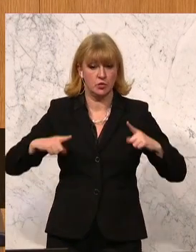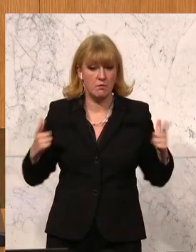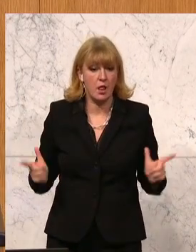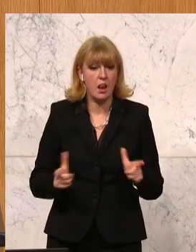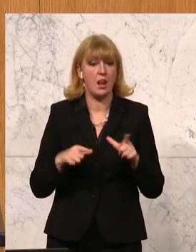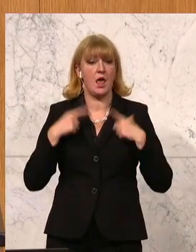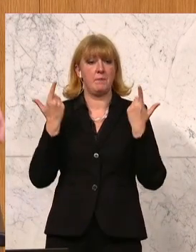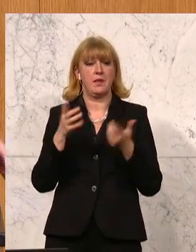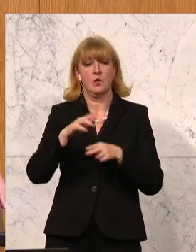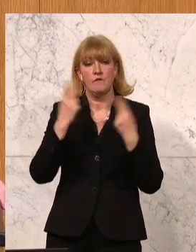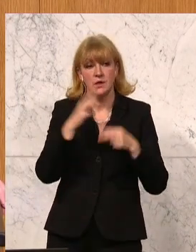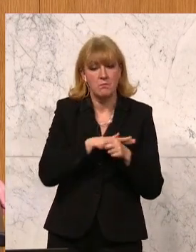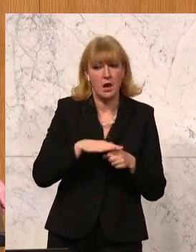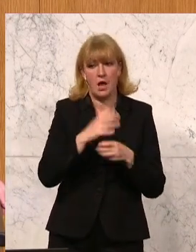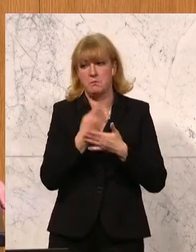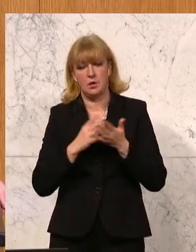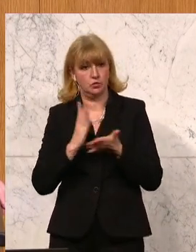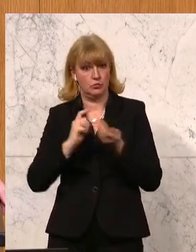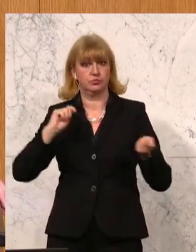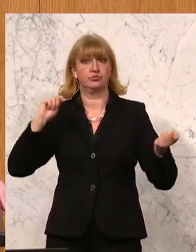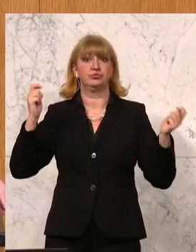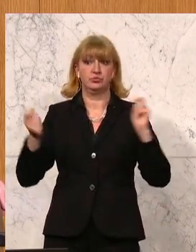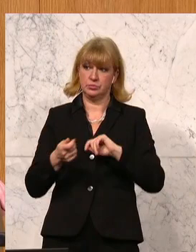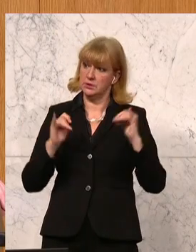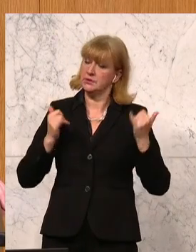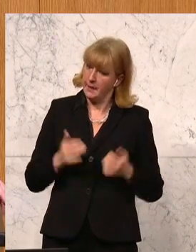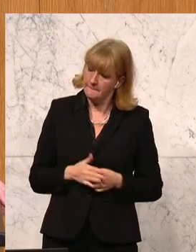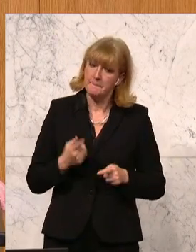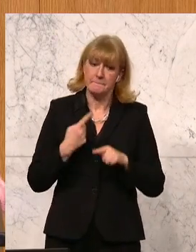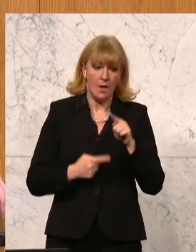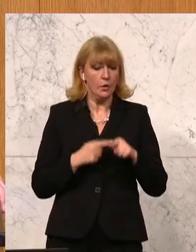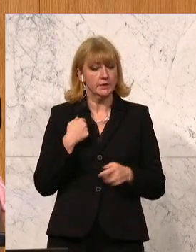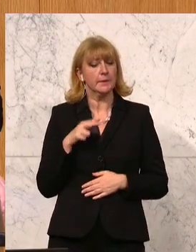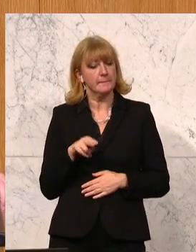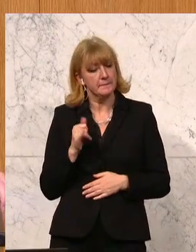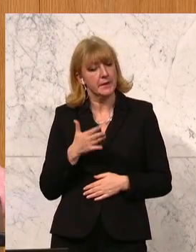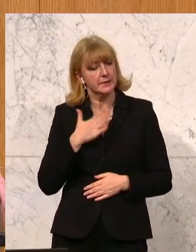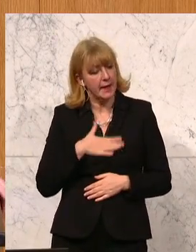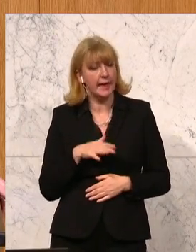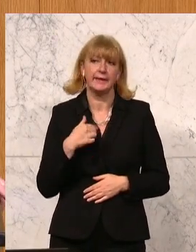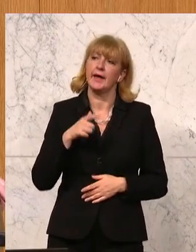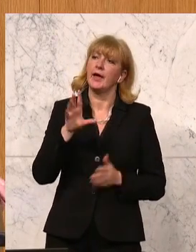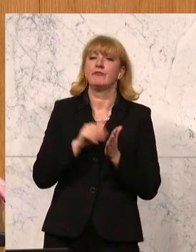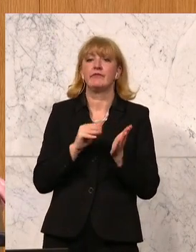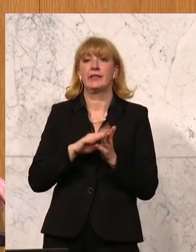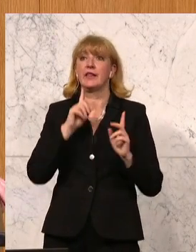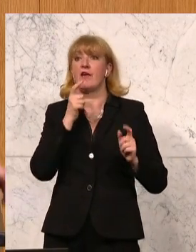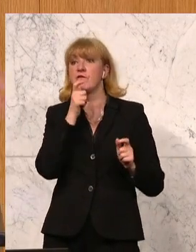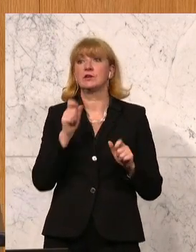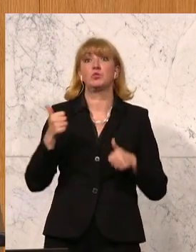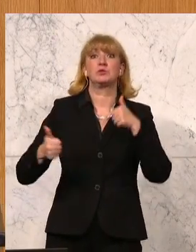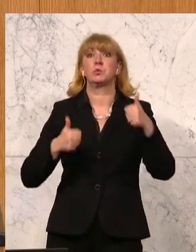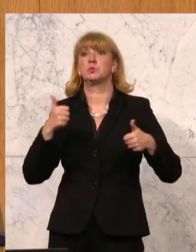öffentliche Bereiche, Bildung und vieles, vieles mehr. Und ja, als Politik nehmen wir immer wieder gerne Superlative in den Mund, aber ich glaube